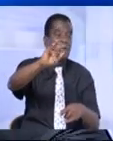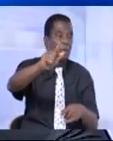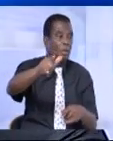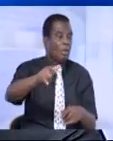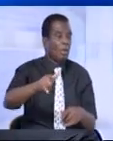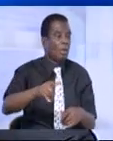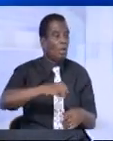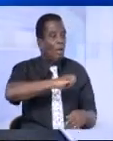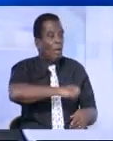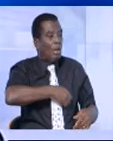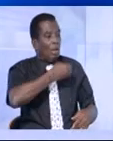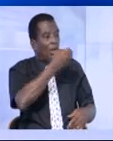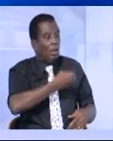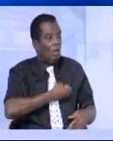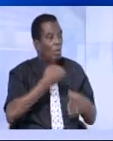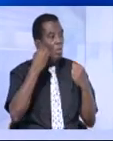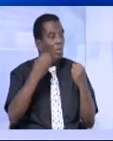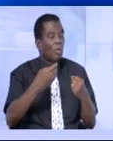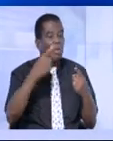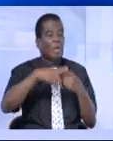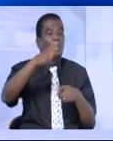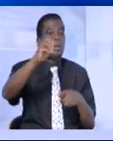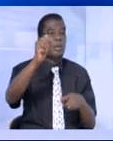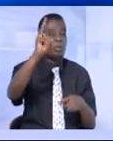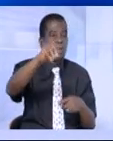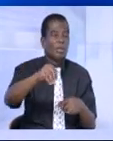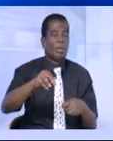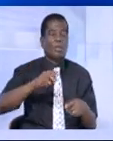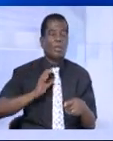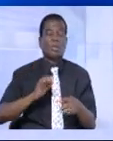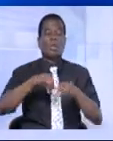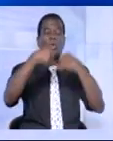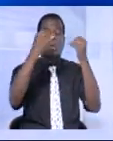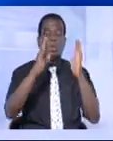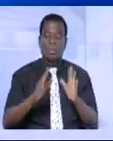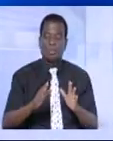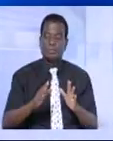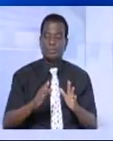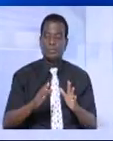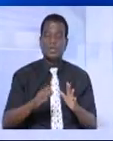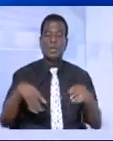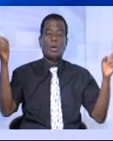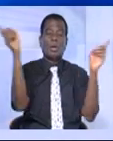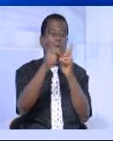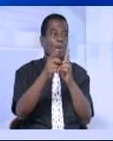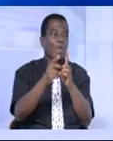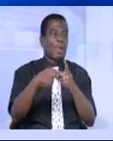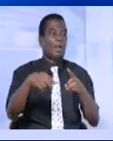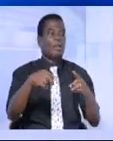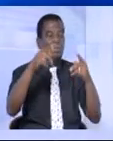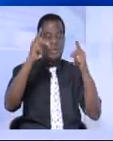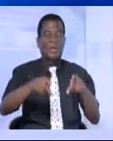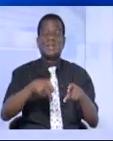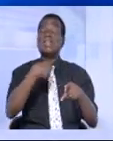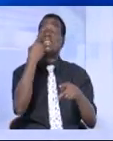Émotions et beaucoup d'émotions sur place à Bassamier. Notre reporter Alessise Ouedraogo a rencontré des rescapés